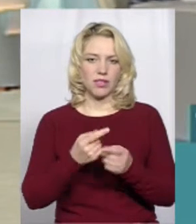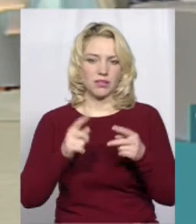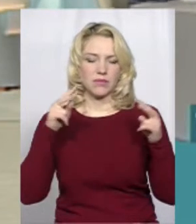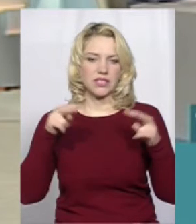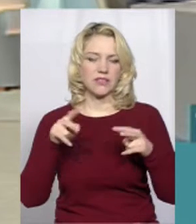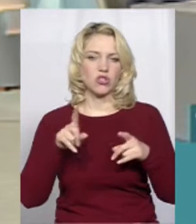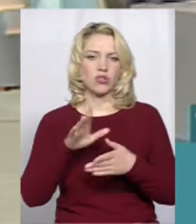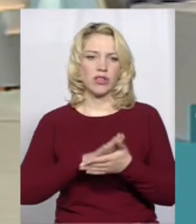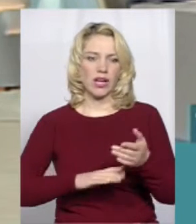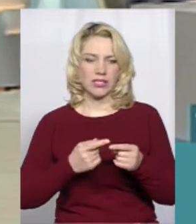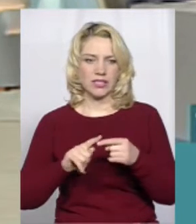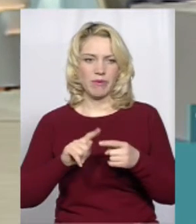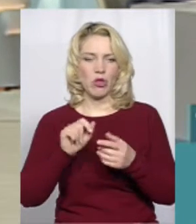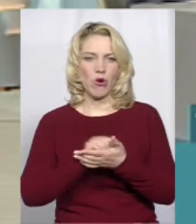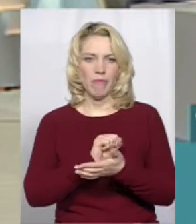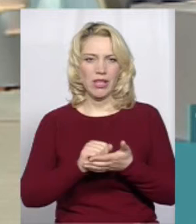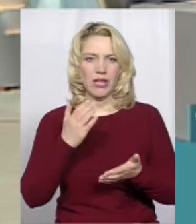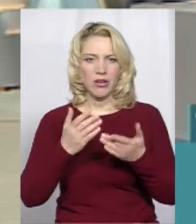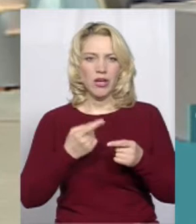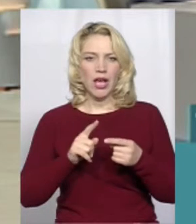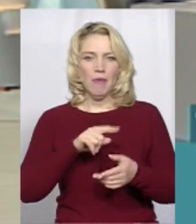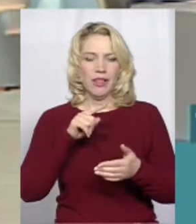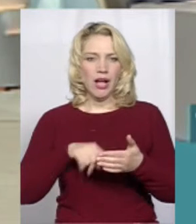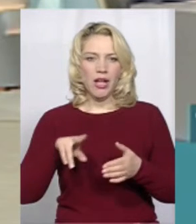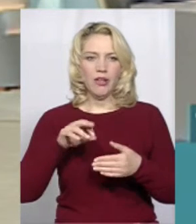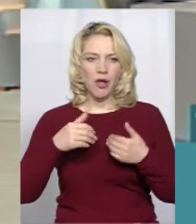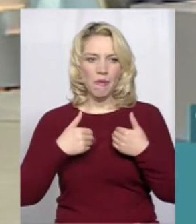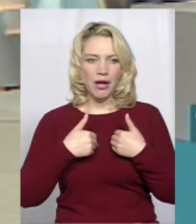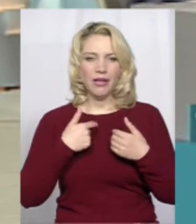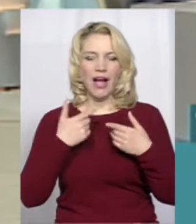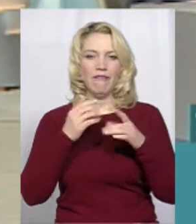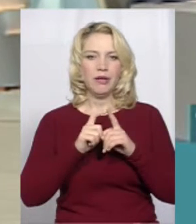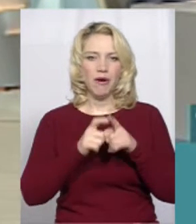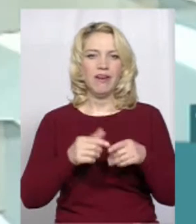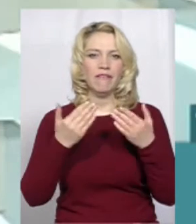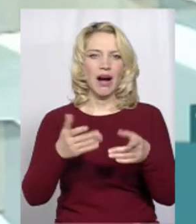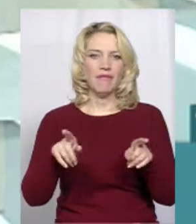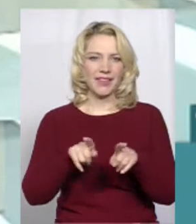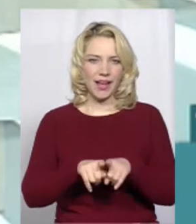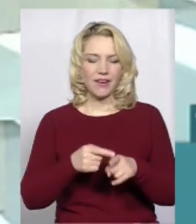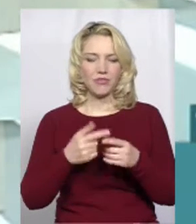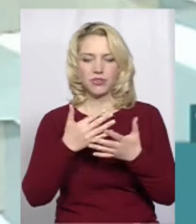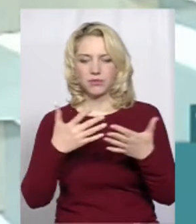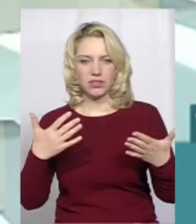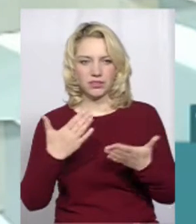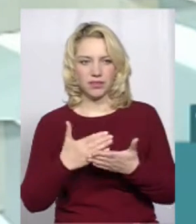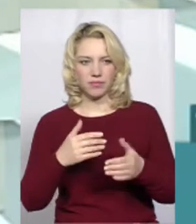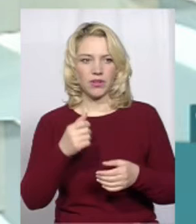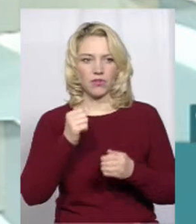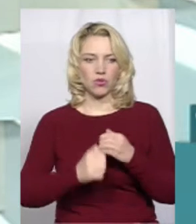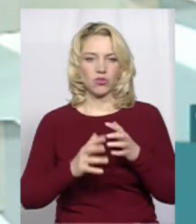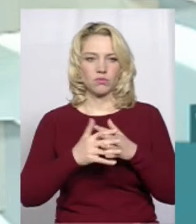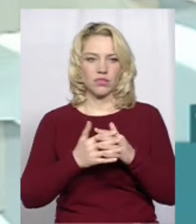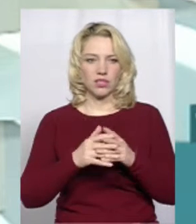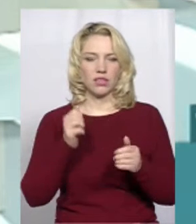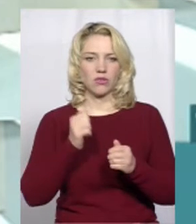що далі з ними документами? Ви знаєте, якщо це питання до мене, то я відповів би вам так. Воно виглядає зовсім по-різному. В кожному